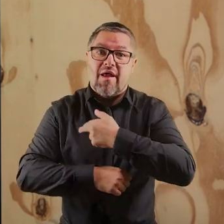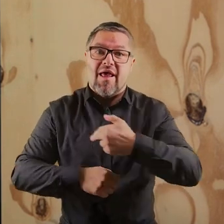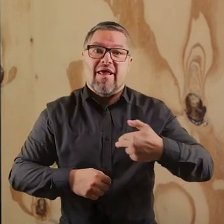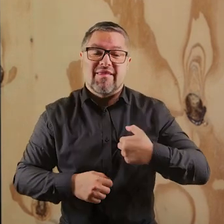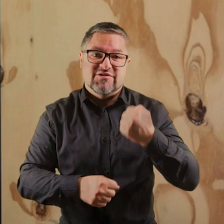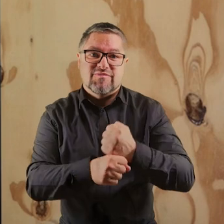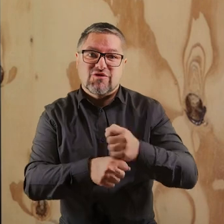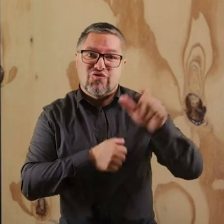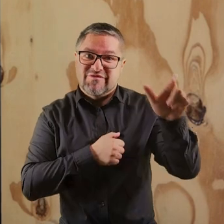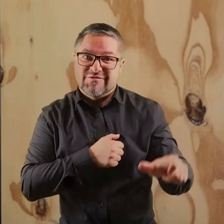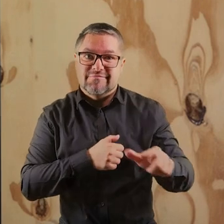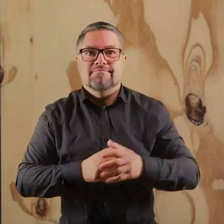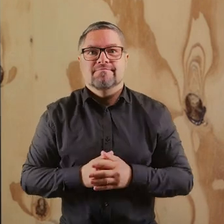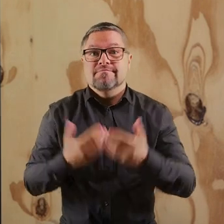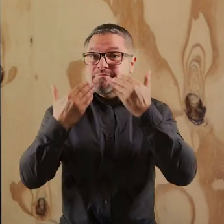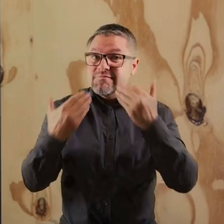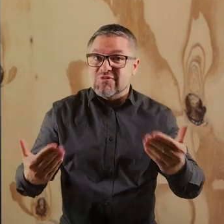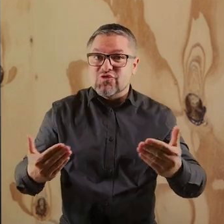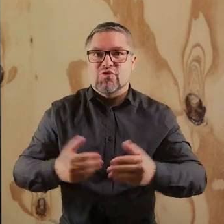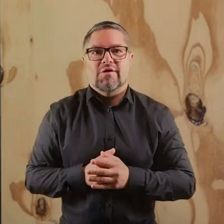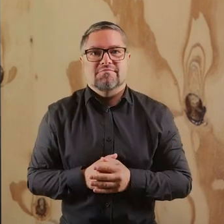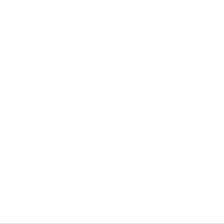nasi pracownicy. Dziękuję.